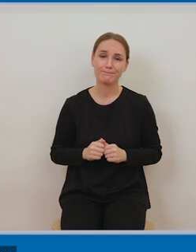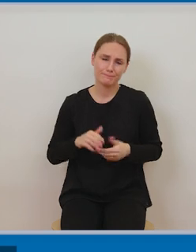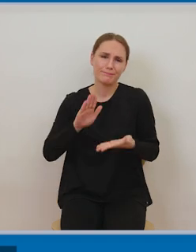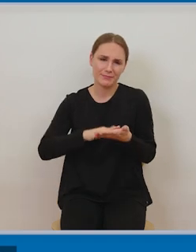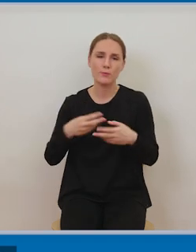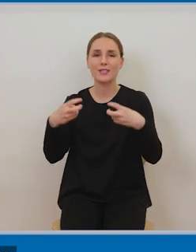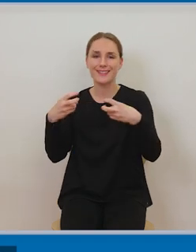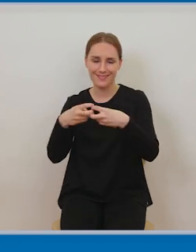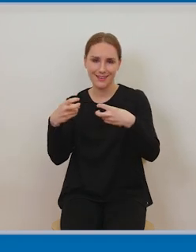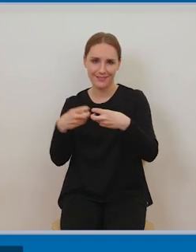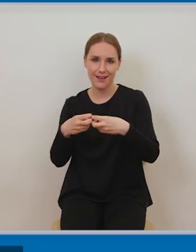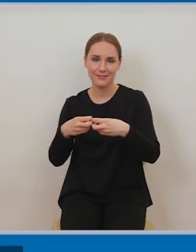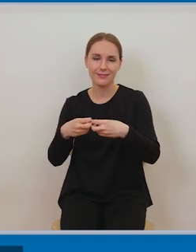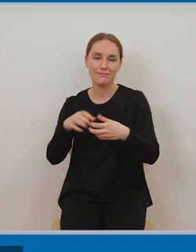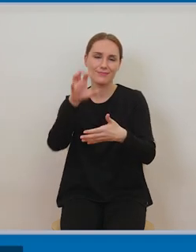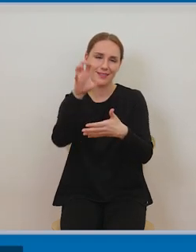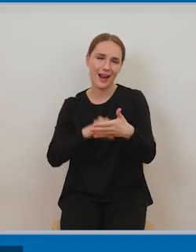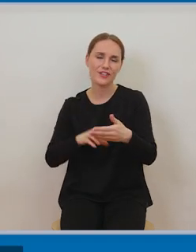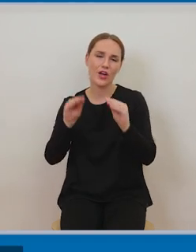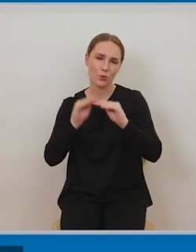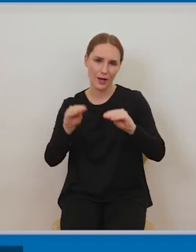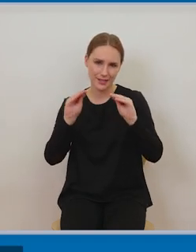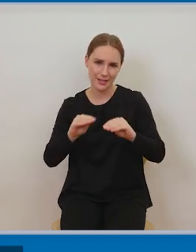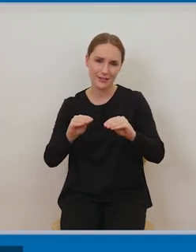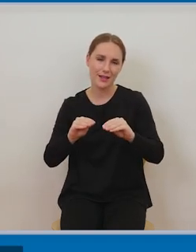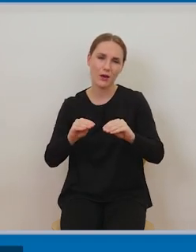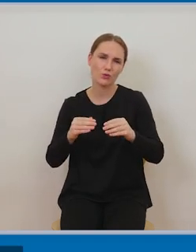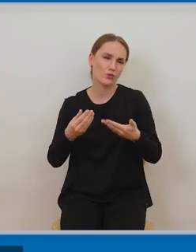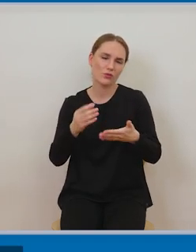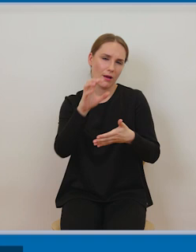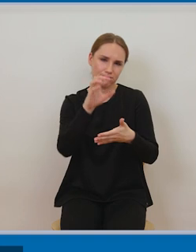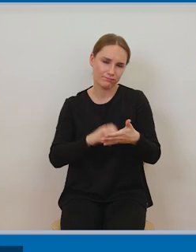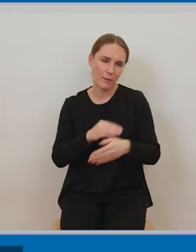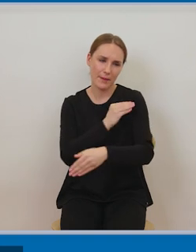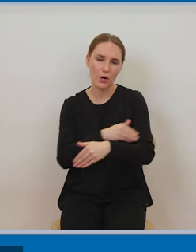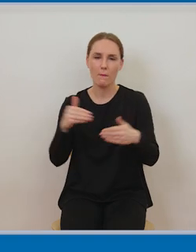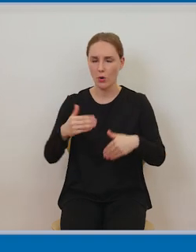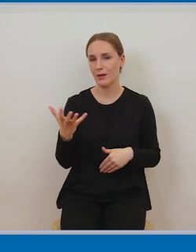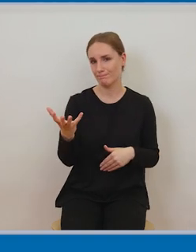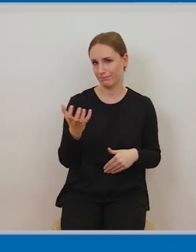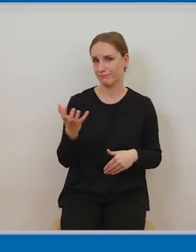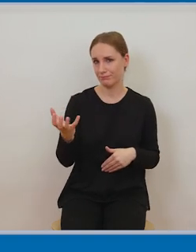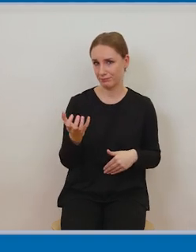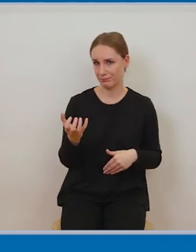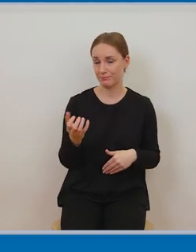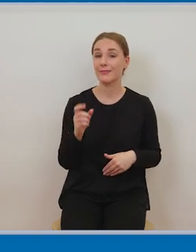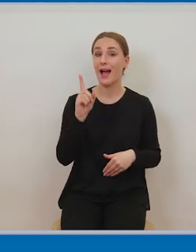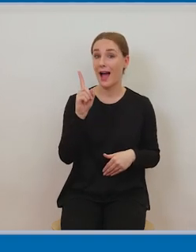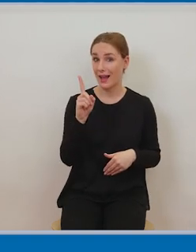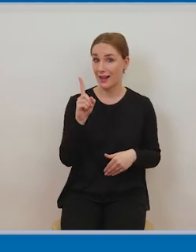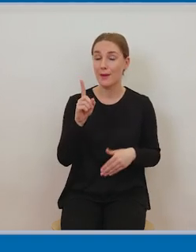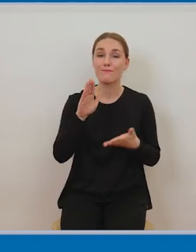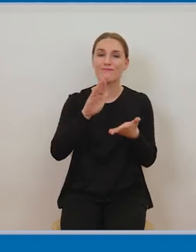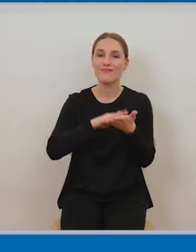adaptowanie treści na potrzeby osób niepełnosprawnych czy w ogóle jakiegokolwiek oprogramowania już niestety w tej formule